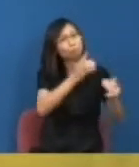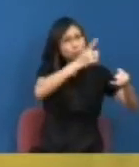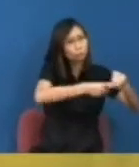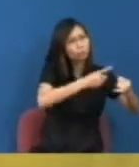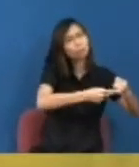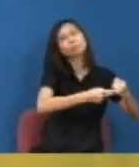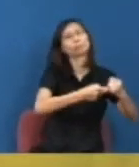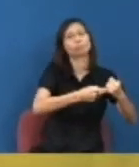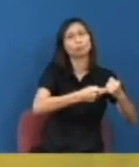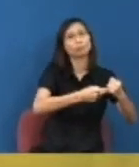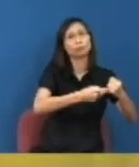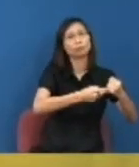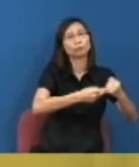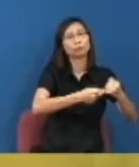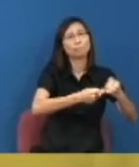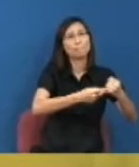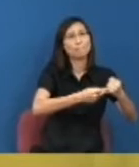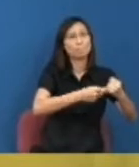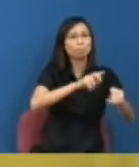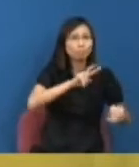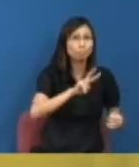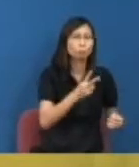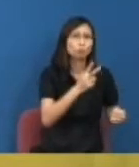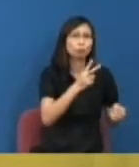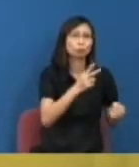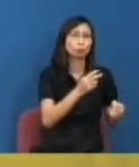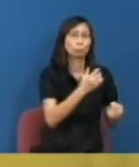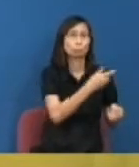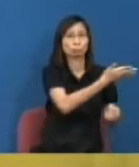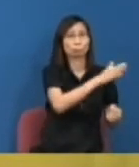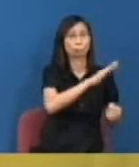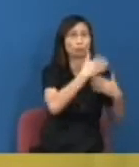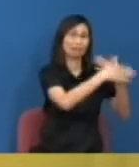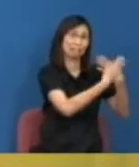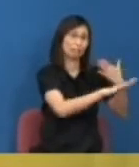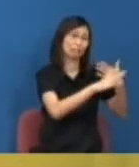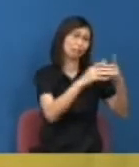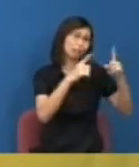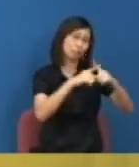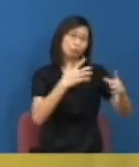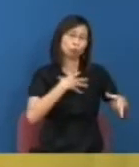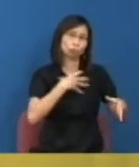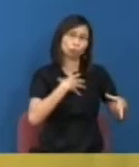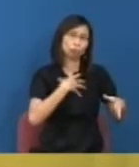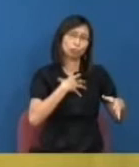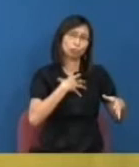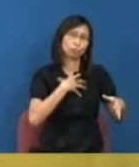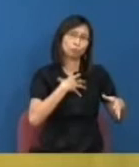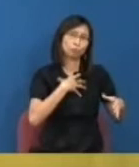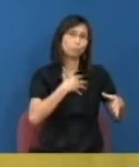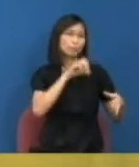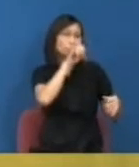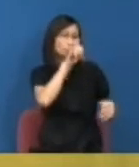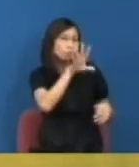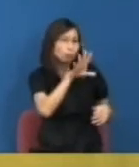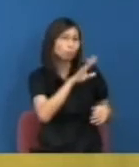是令到其他人覺得整個表現或者整個回應其實是很